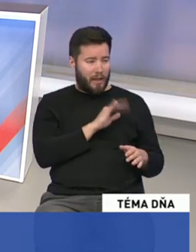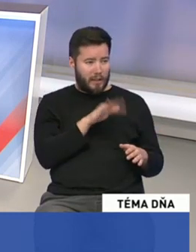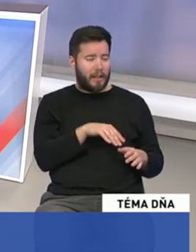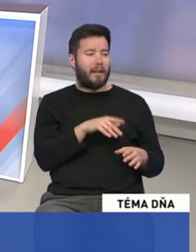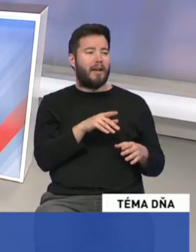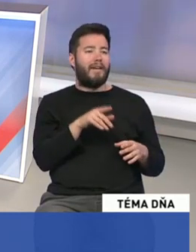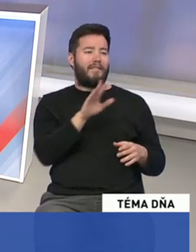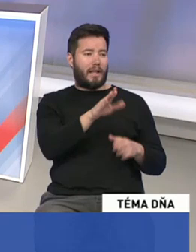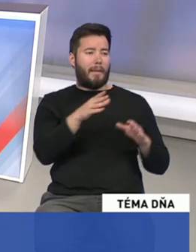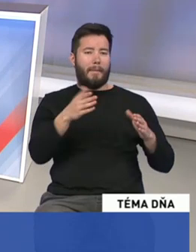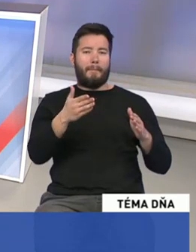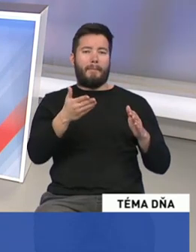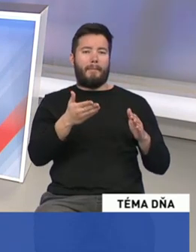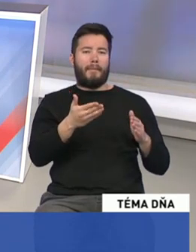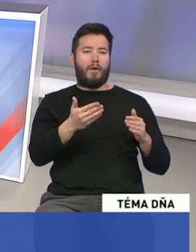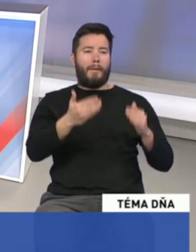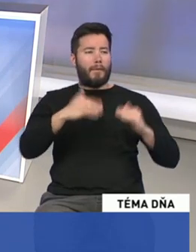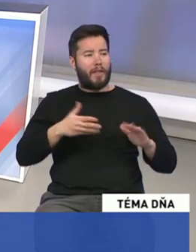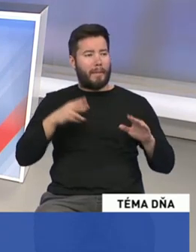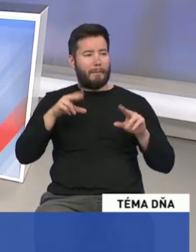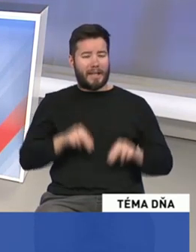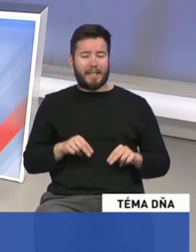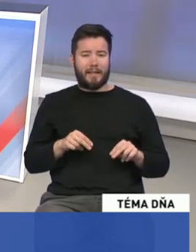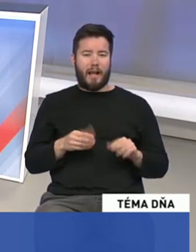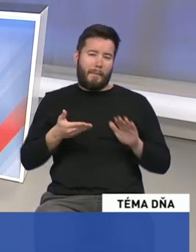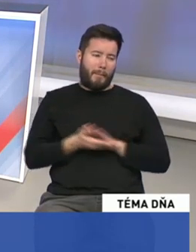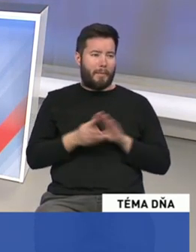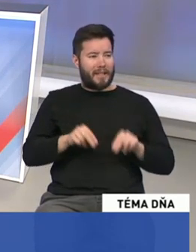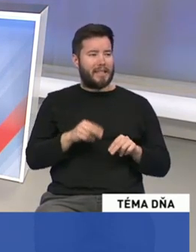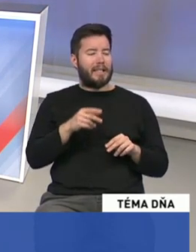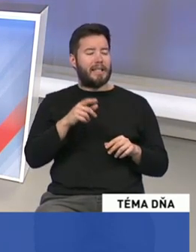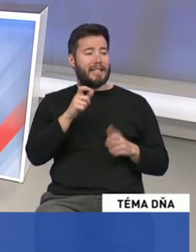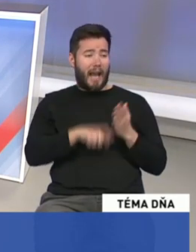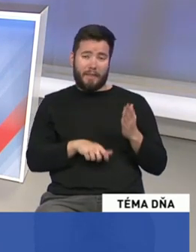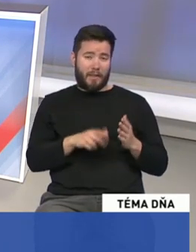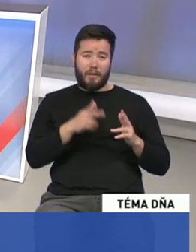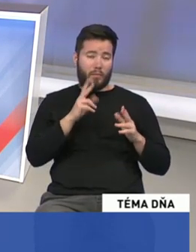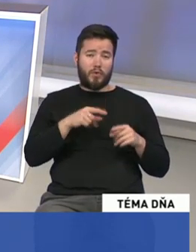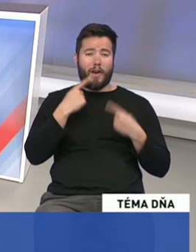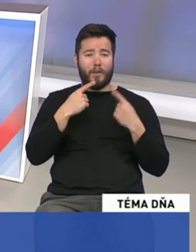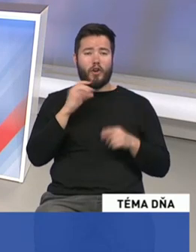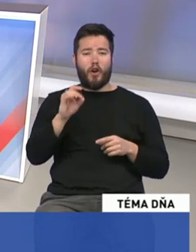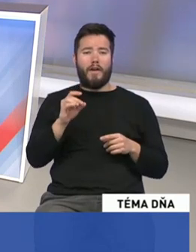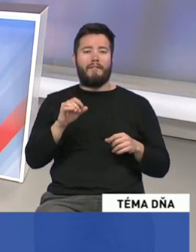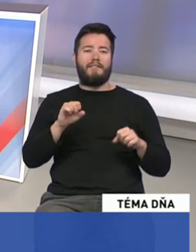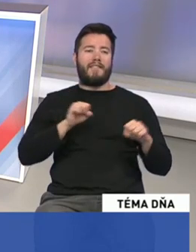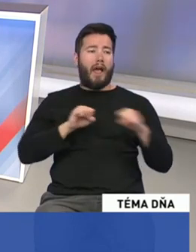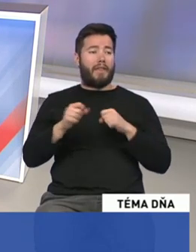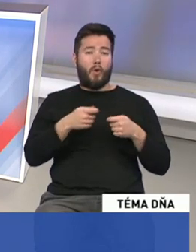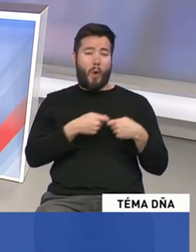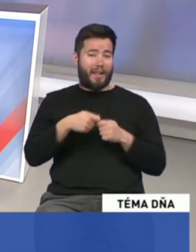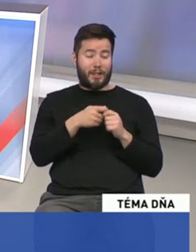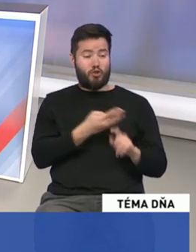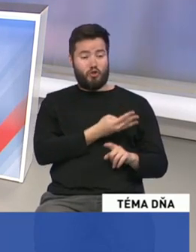vy ako podpredseda strany sa môžete vyjadriť aj k pôsobeniu SNS tejto strany. tejto vládnej koalícii tam bola zastúpená tá strana celé 4 roky.